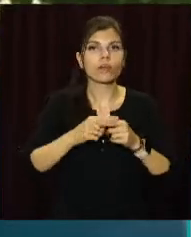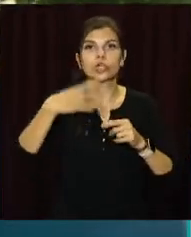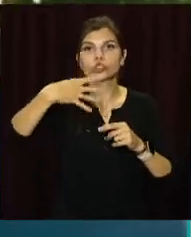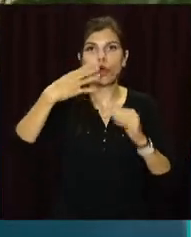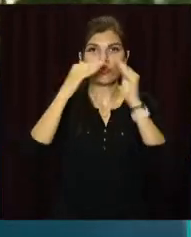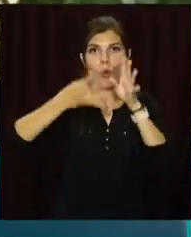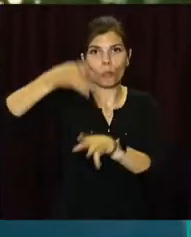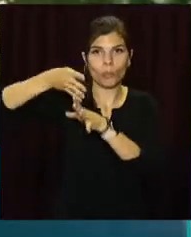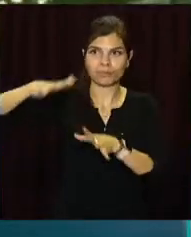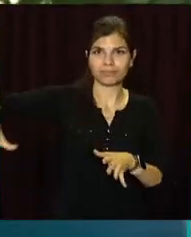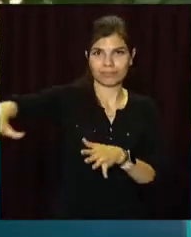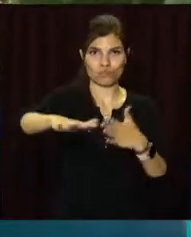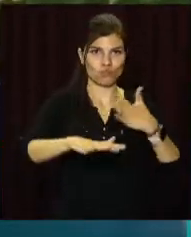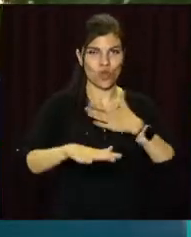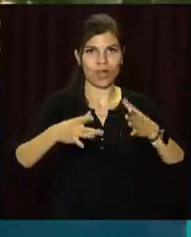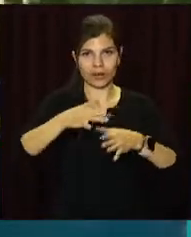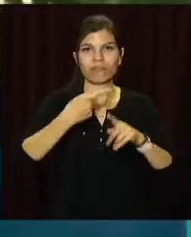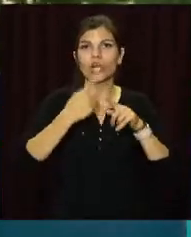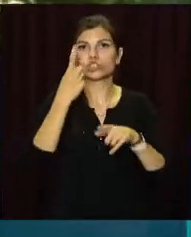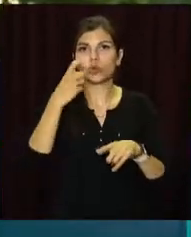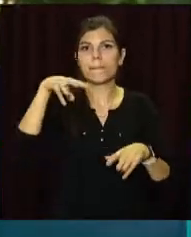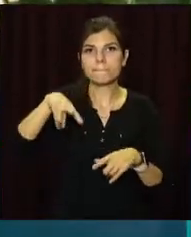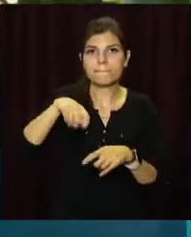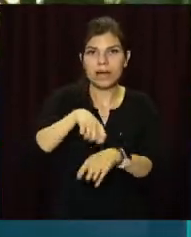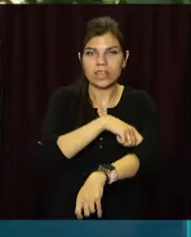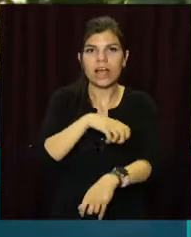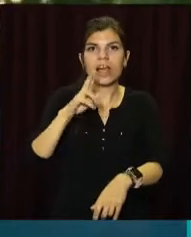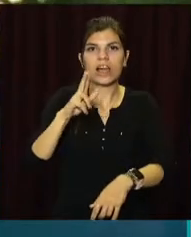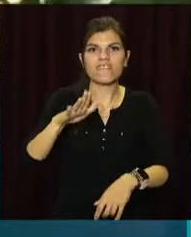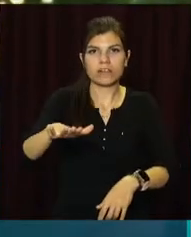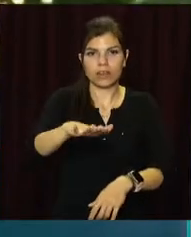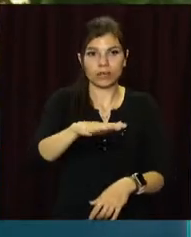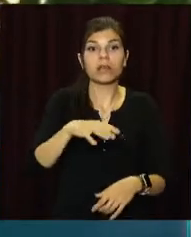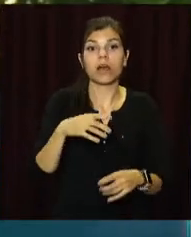Це приблизно 100 метрів квадратних покосів.